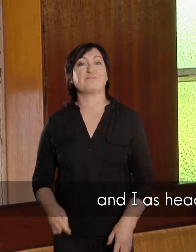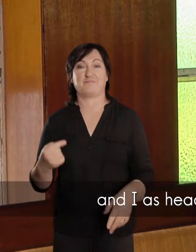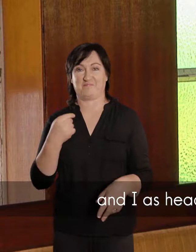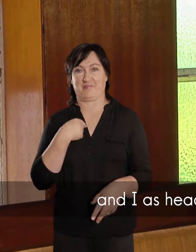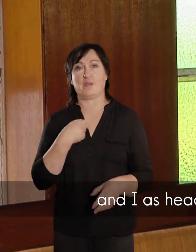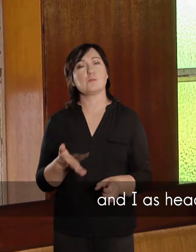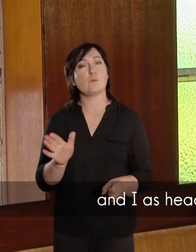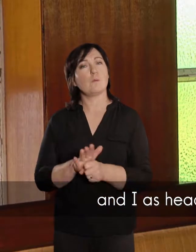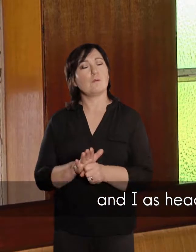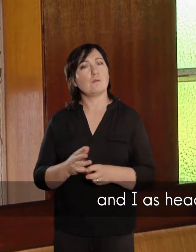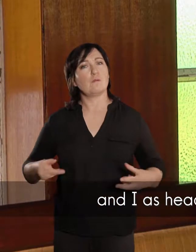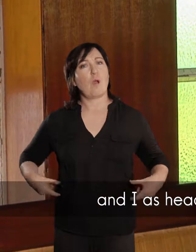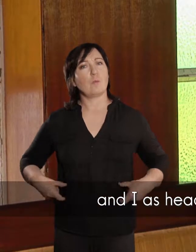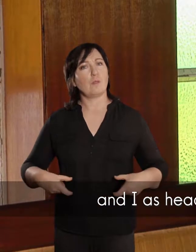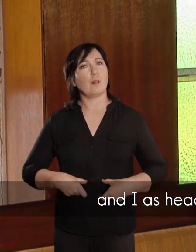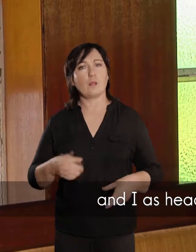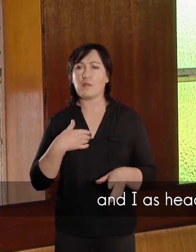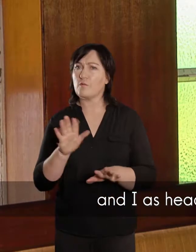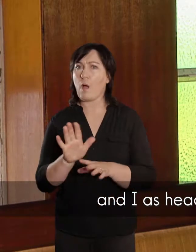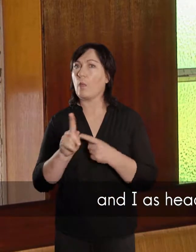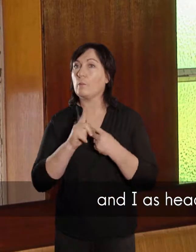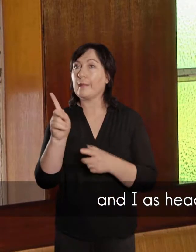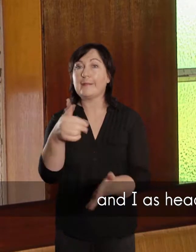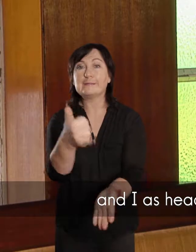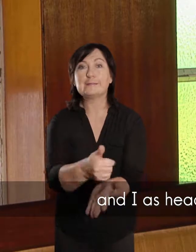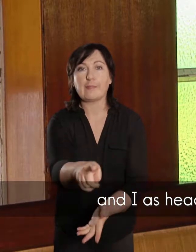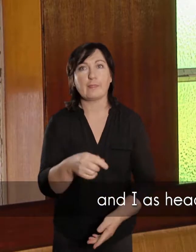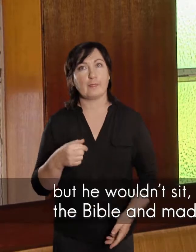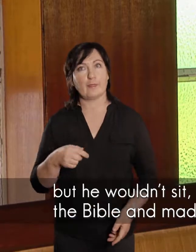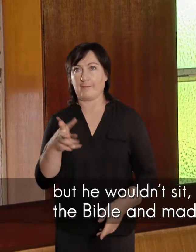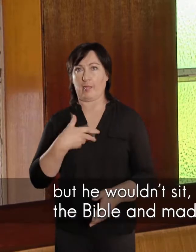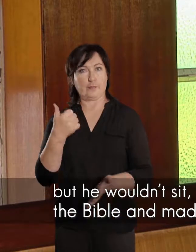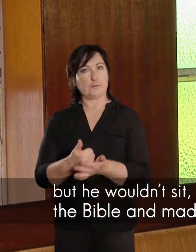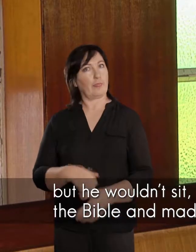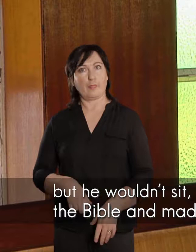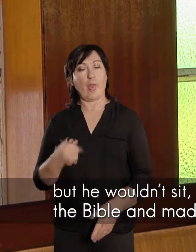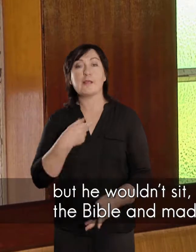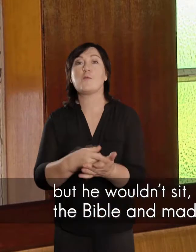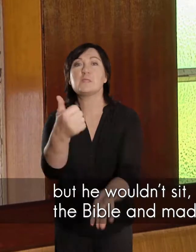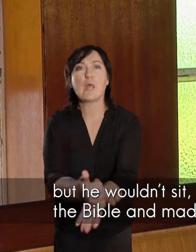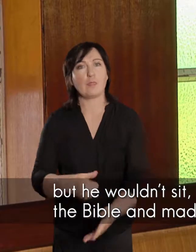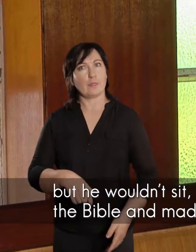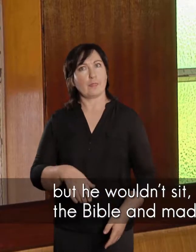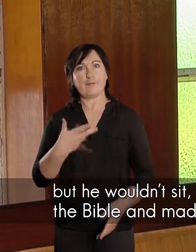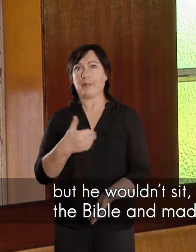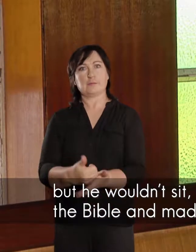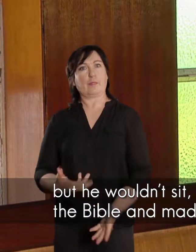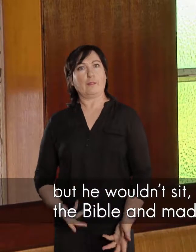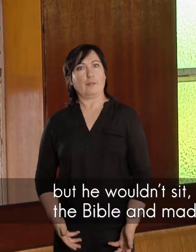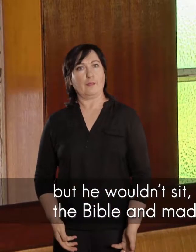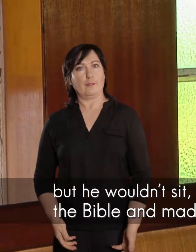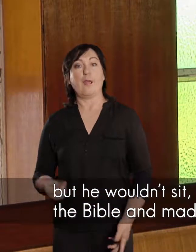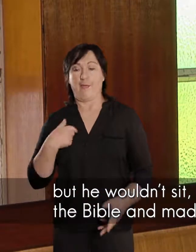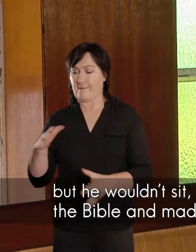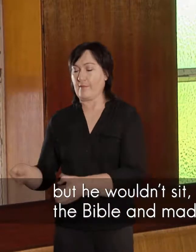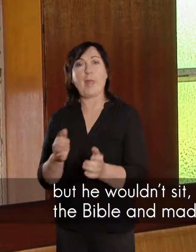En ek as nou die hoofouderling sê, vir meneer, dominee, sit, en hy sit nie, en ek sê sit, en hy sit nie, en